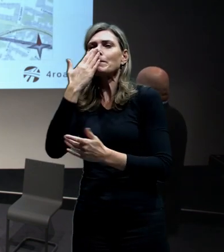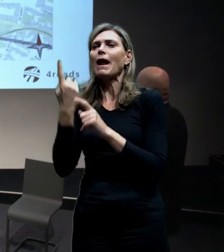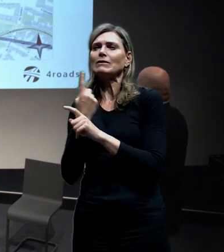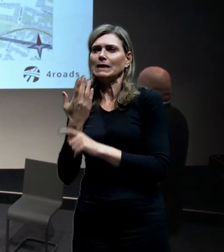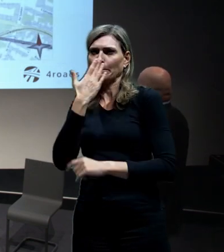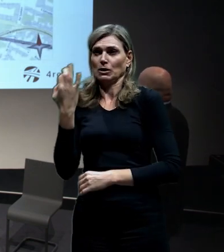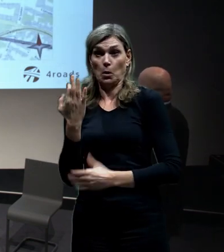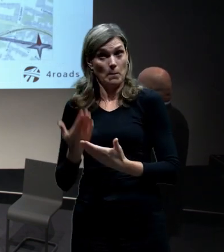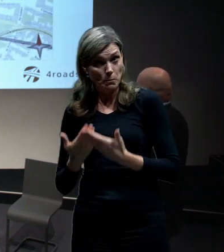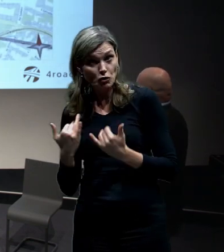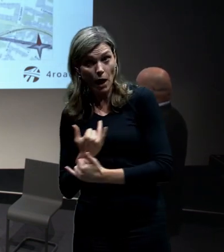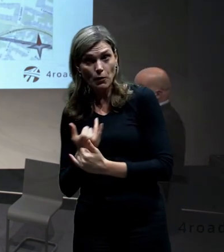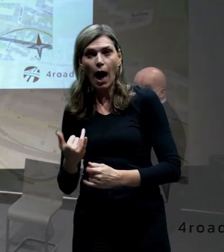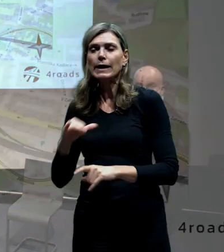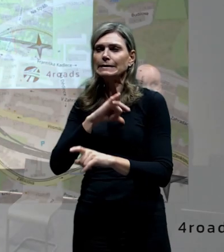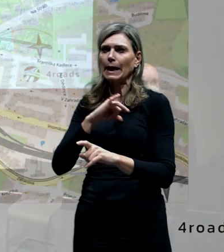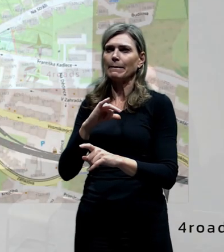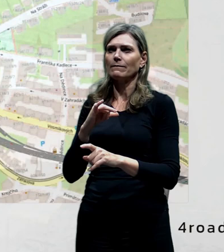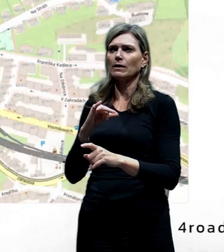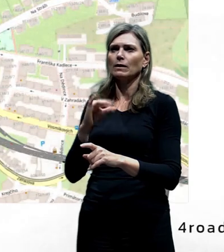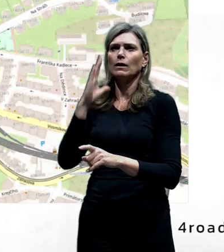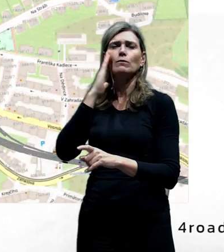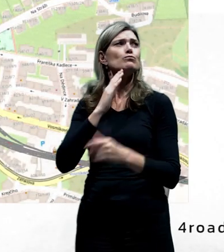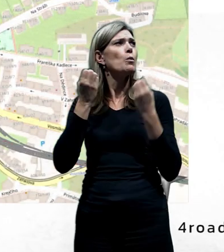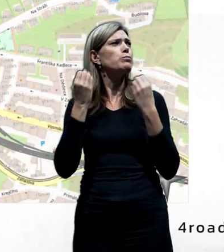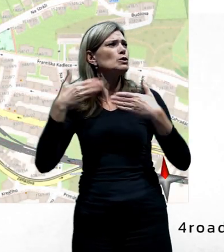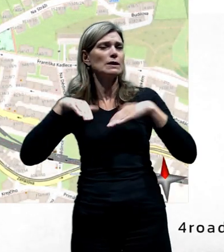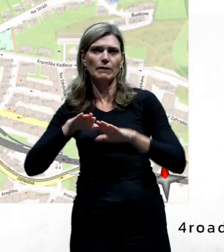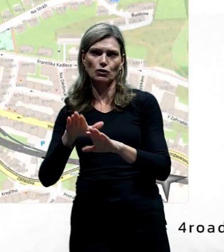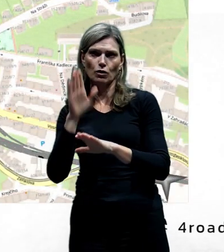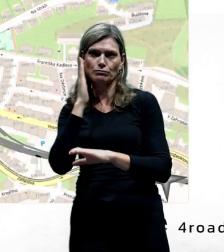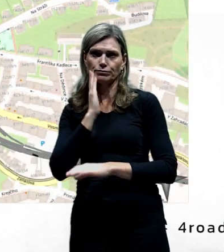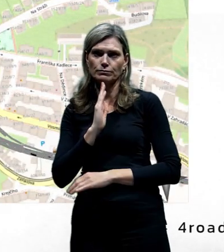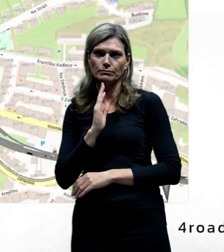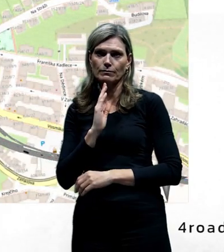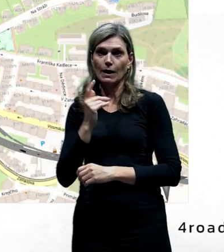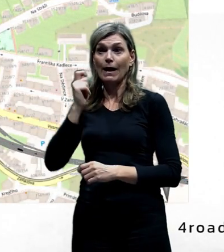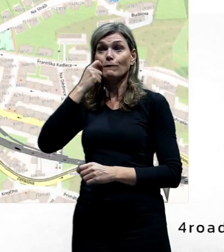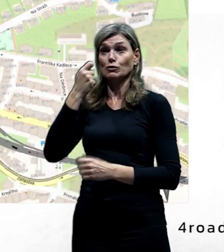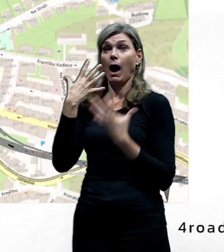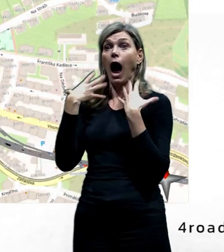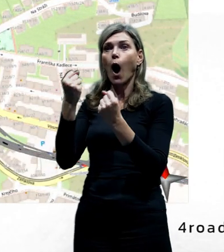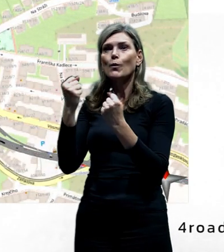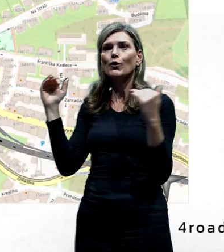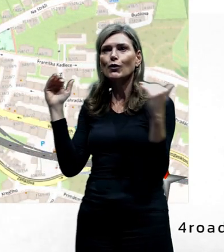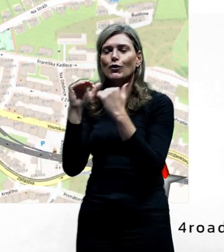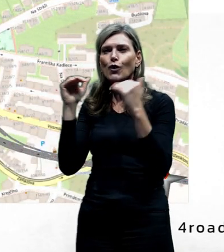zejména těch míst, teď bych poprosil o opuštění toho videa. Všimněte si zejména těch míst, na